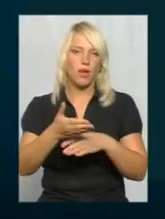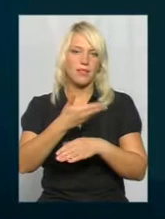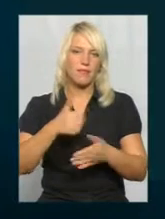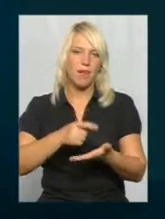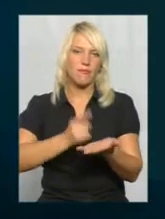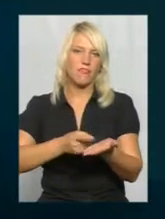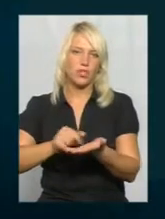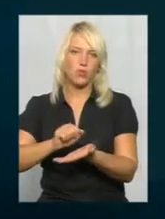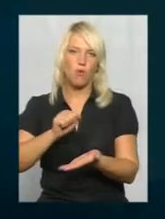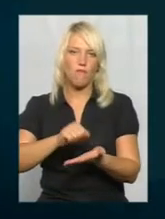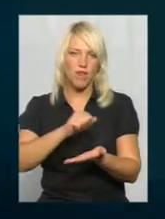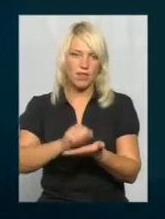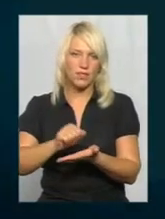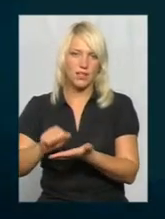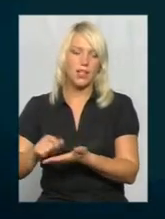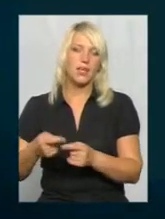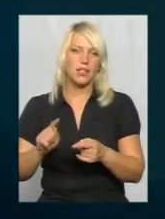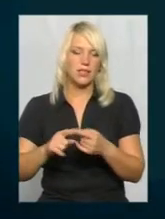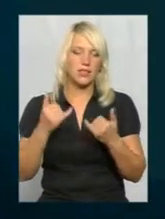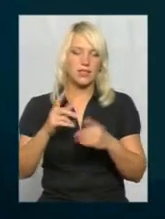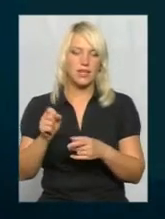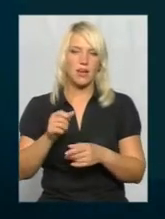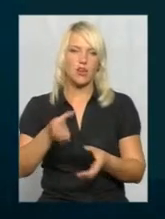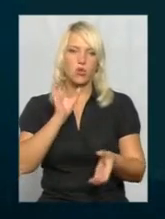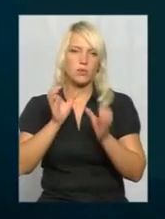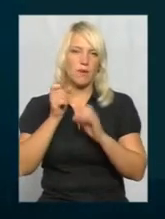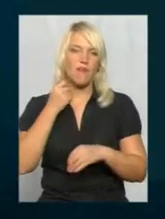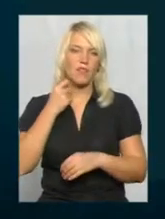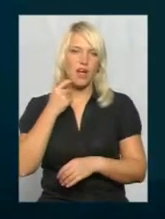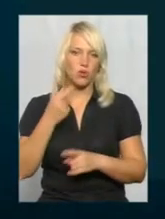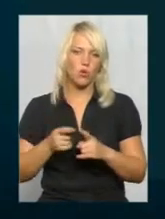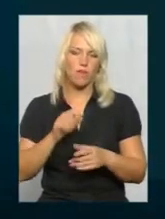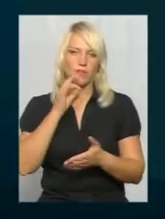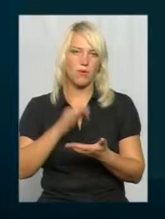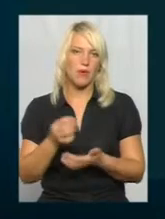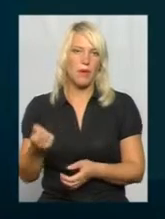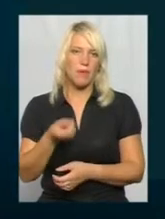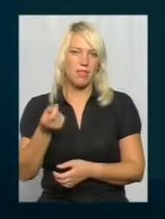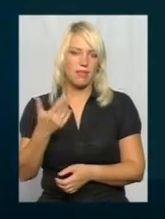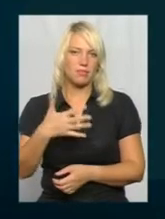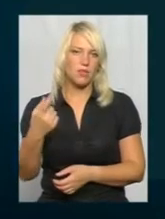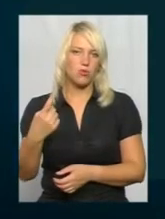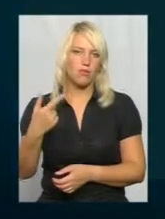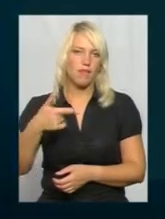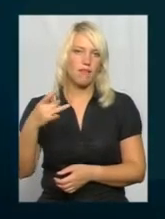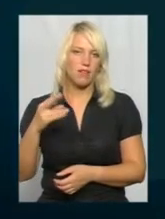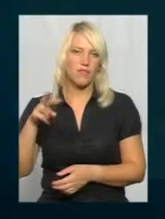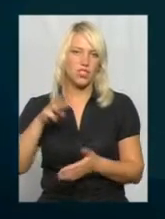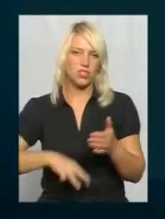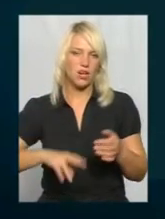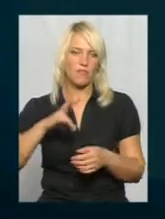дані адмістичні правопорушення. За розпивання алкоголю відповідальність досить маленька, 51 гривня штраф. Але